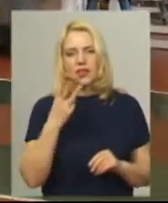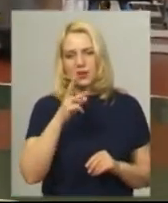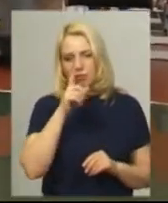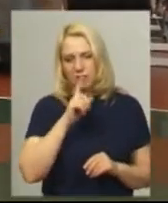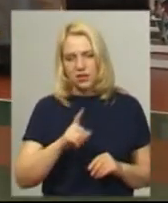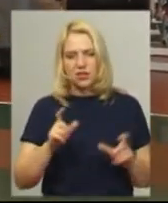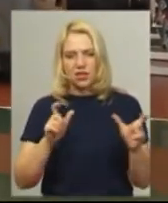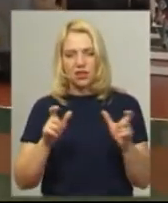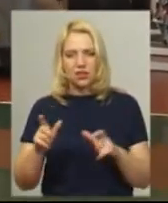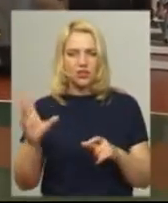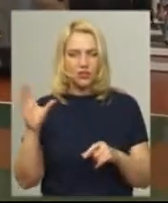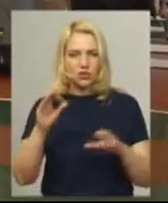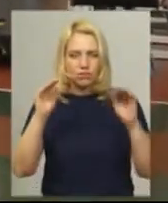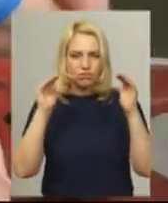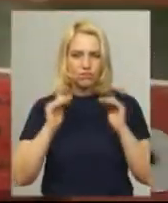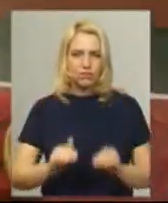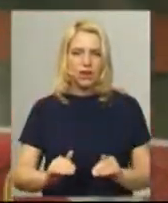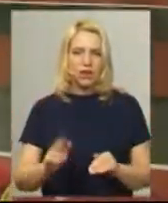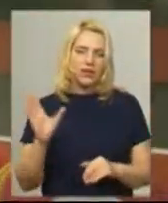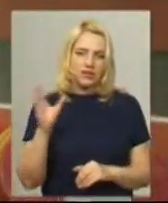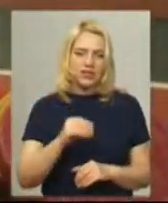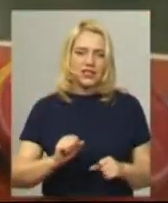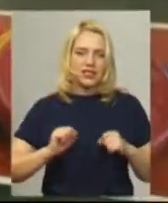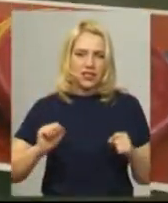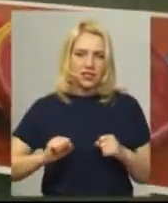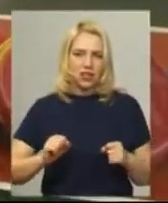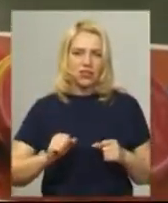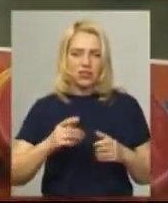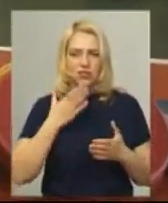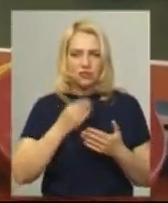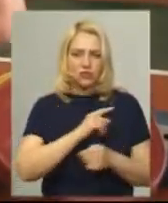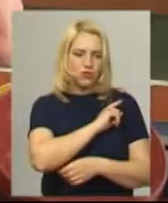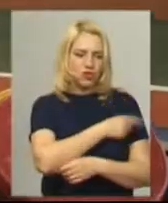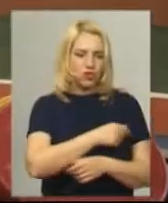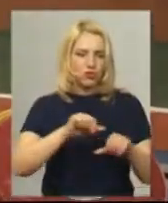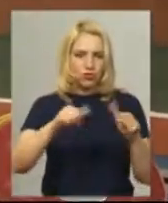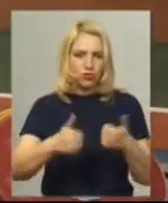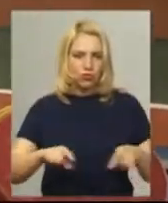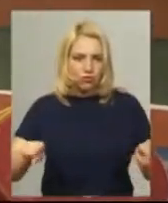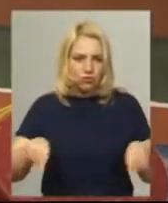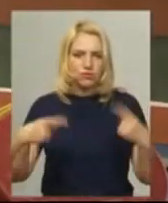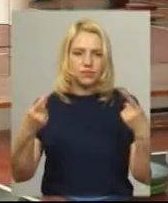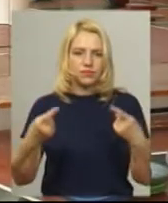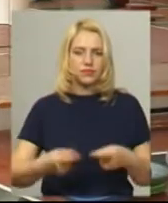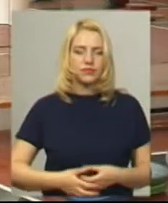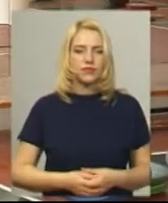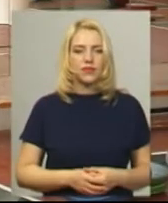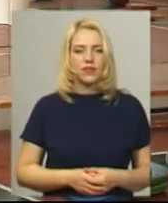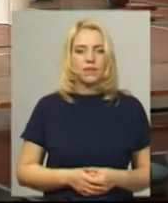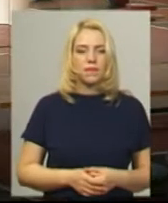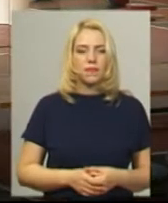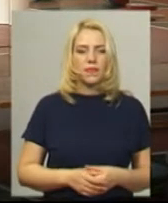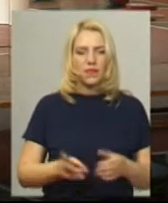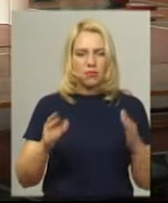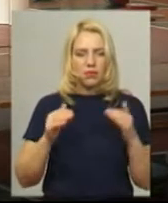знизилися в усіх атлетів. І тепер спортсмени намагаються відновити належну фізичну форму. Вони тренуються двічі на день, сім разів на тиждень. Звичайно, що